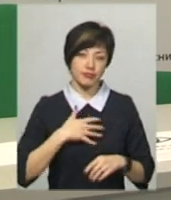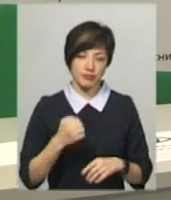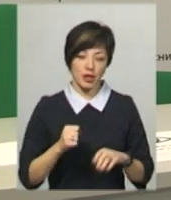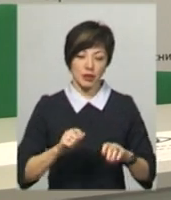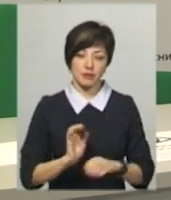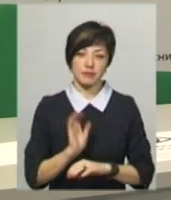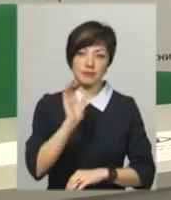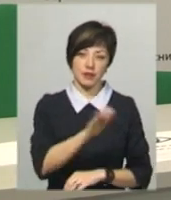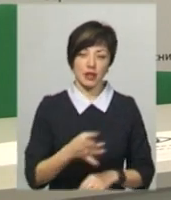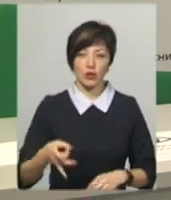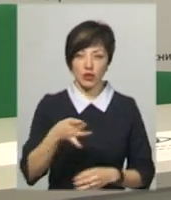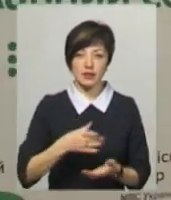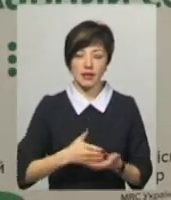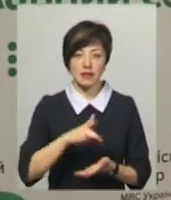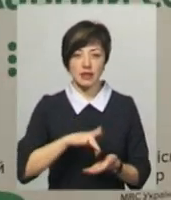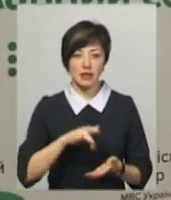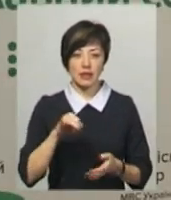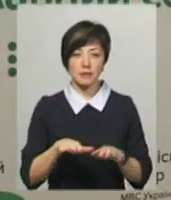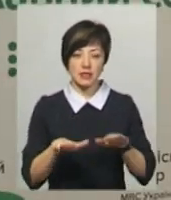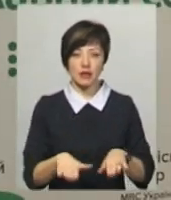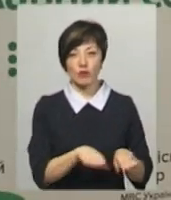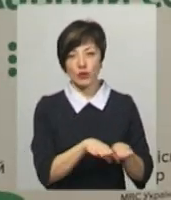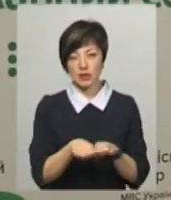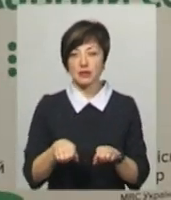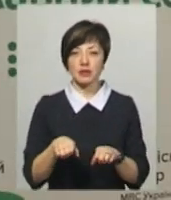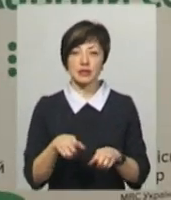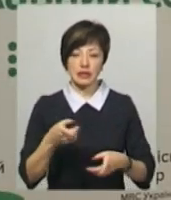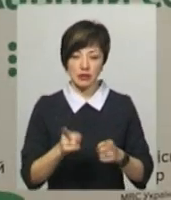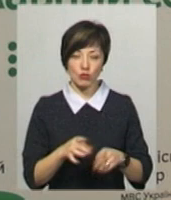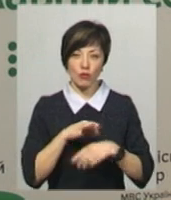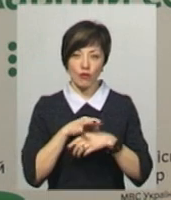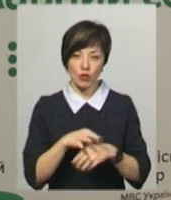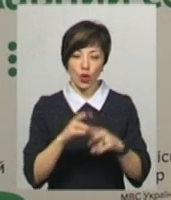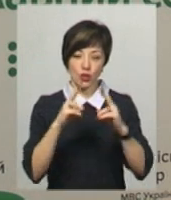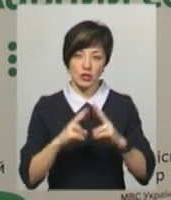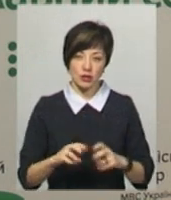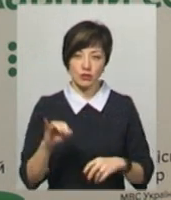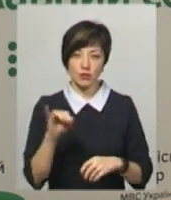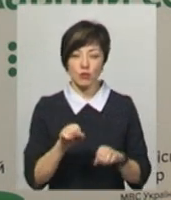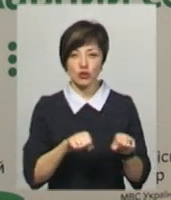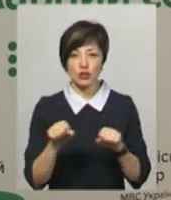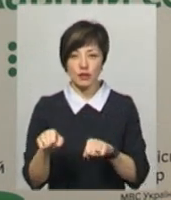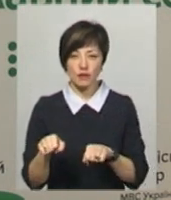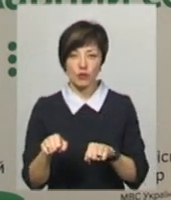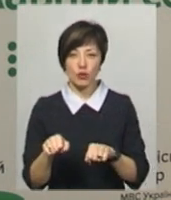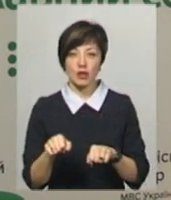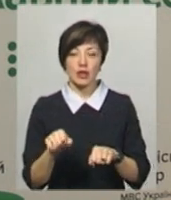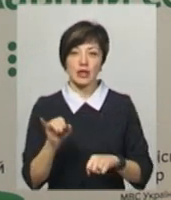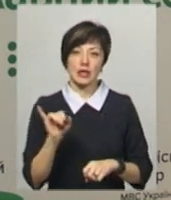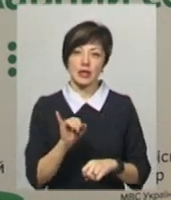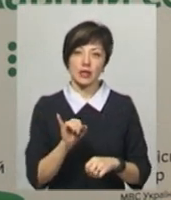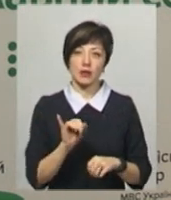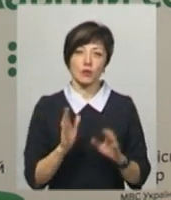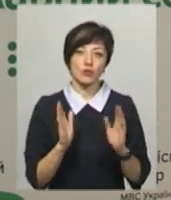передрисовуються на регіональний сервісний центр. І на місцевому рівні дійсно буде проводитися розслідування, можливо,